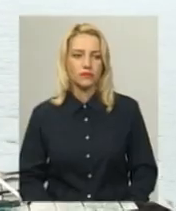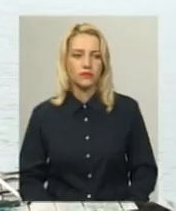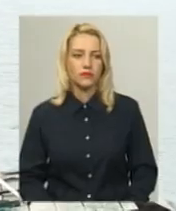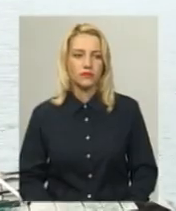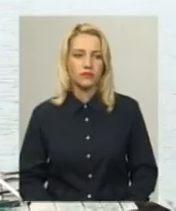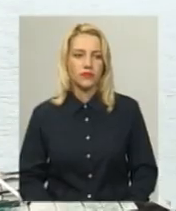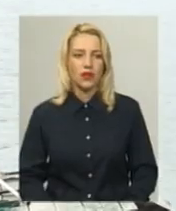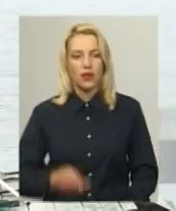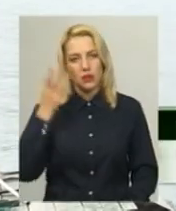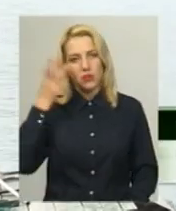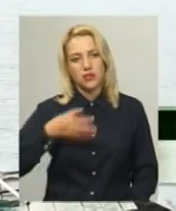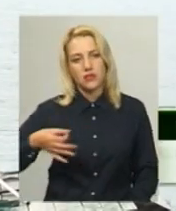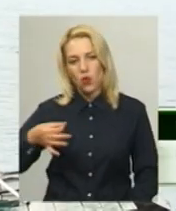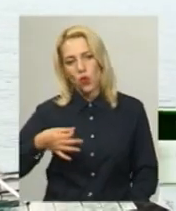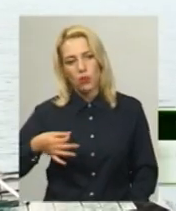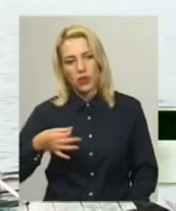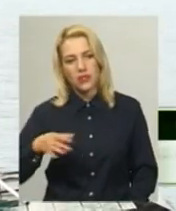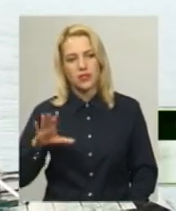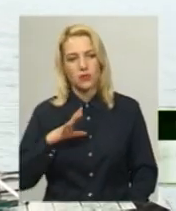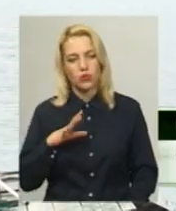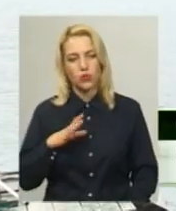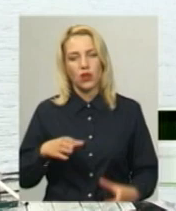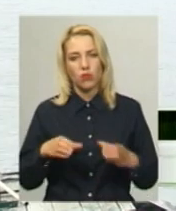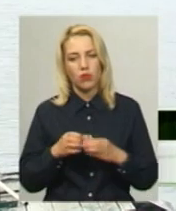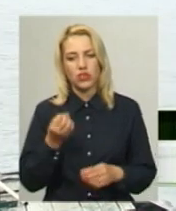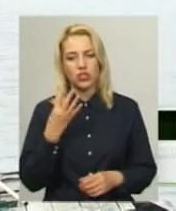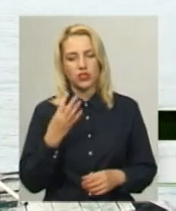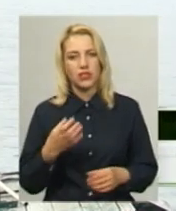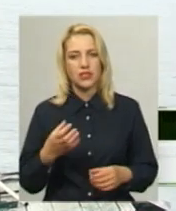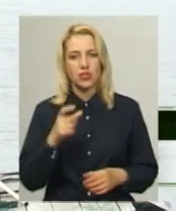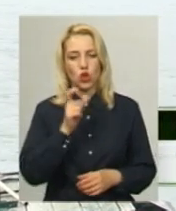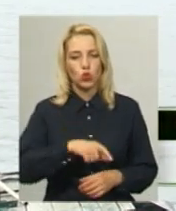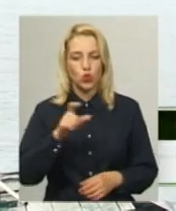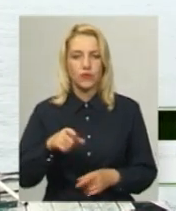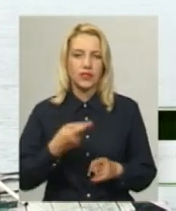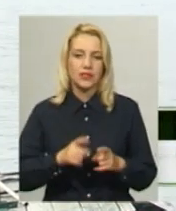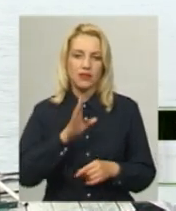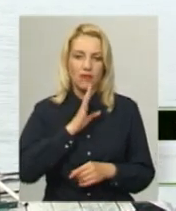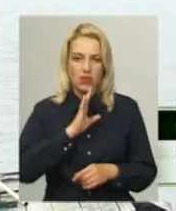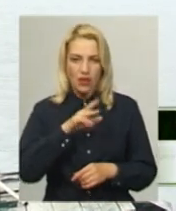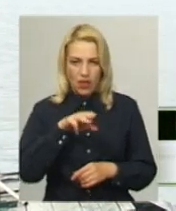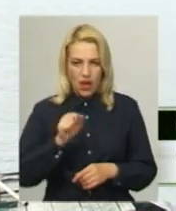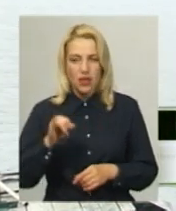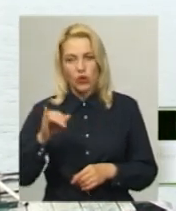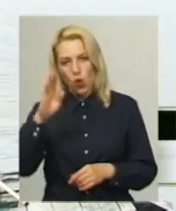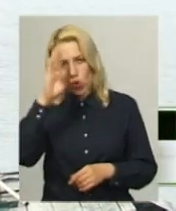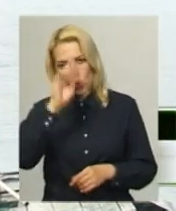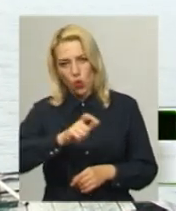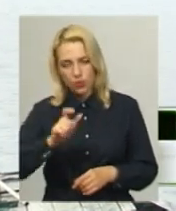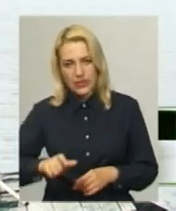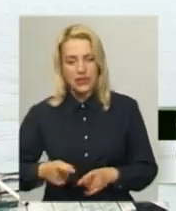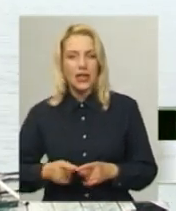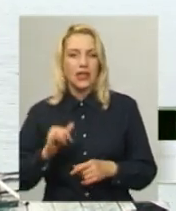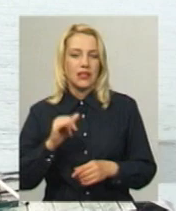З Хмельницької області була команда в складі 14 чоловік, це дівчата і хлопці. 19-ті